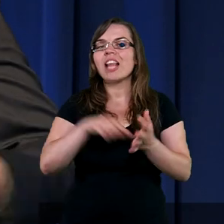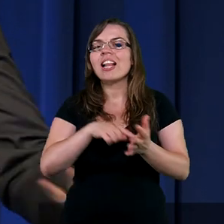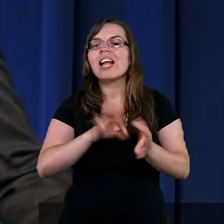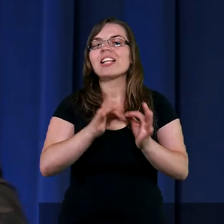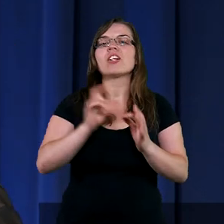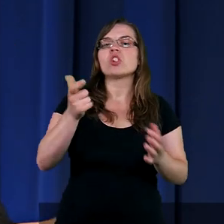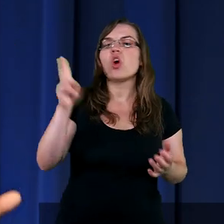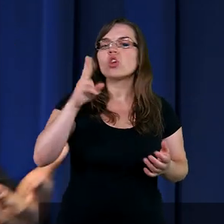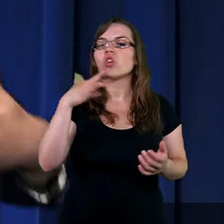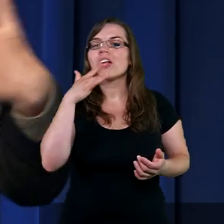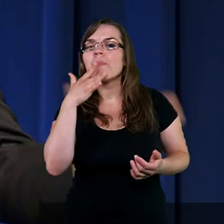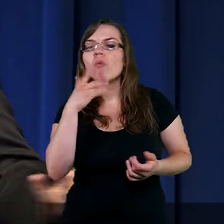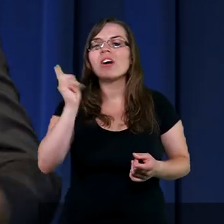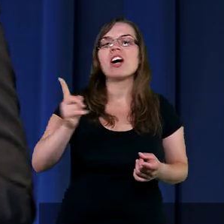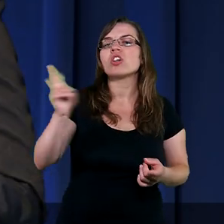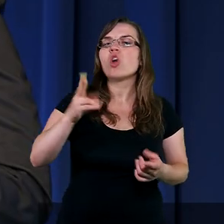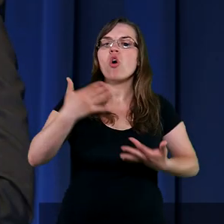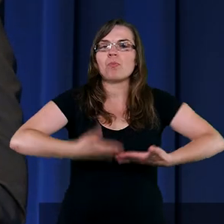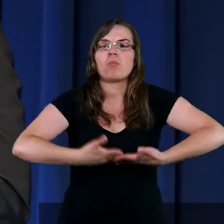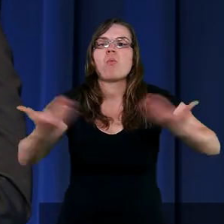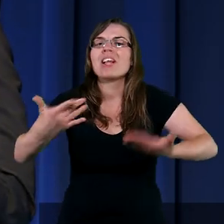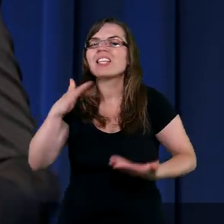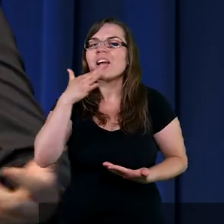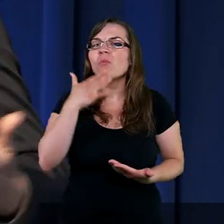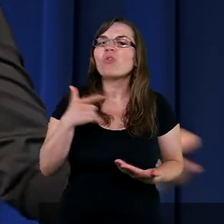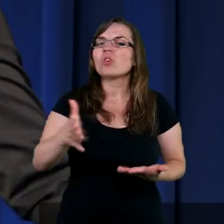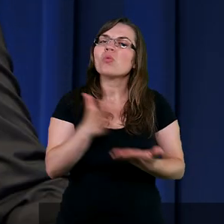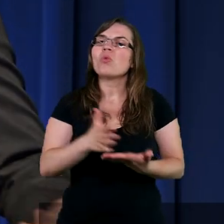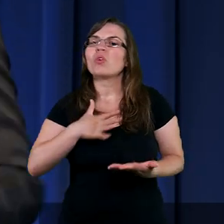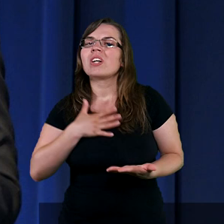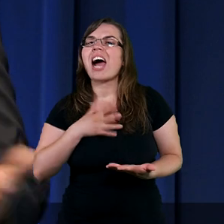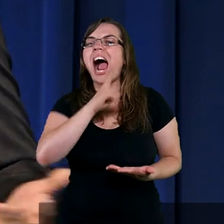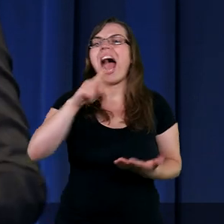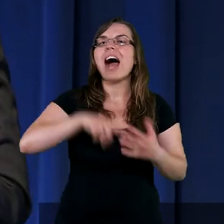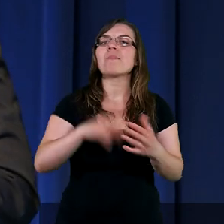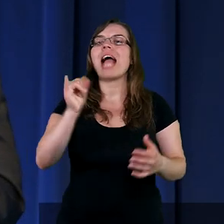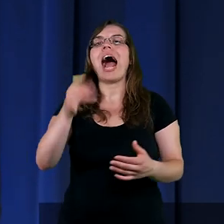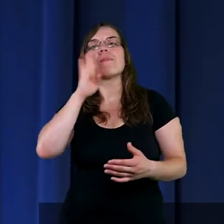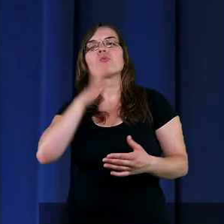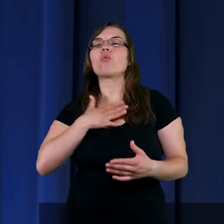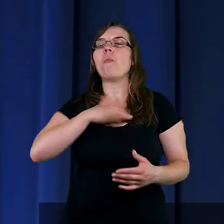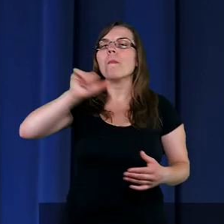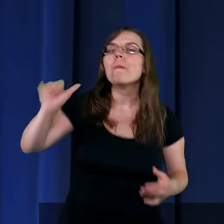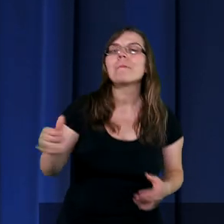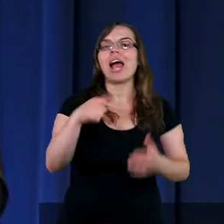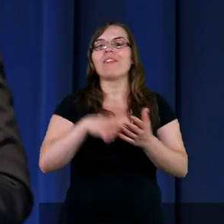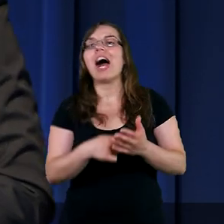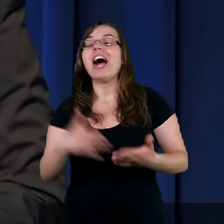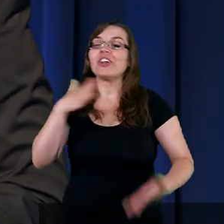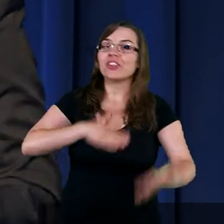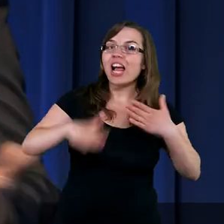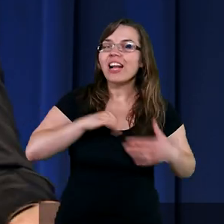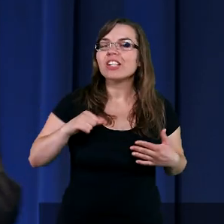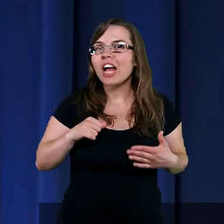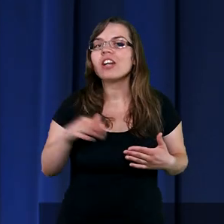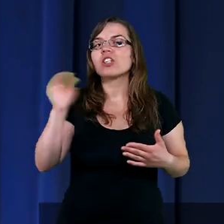jak ktoś nie mówi kazań, to ktoś nie mówi publicznie. To za każdym razem się czuję jakbym mówił pierwszy raz. Ja się cieszę,